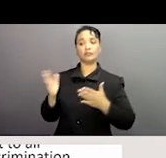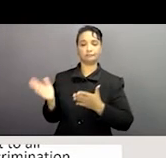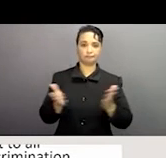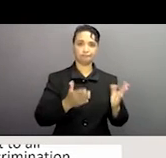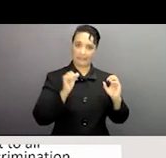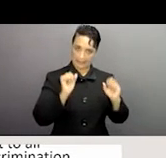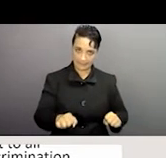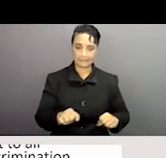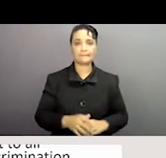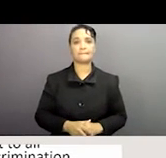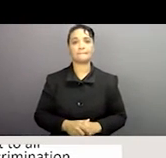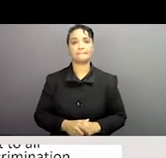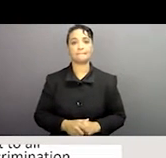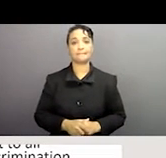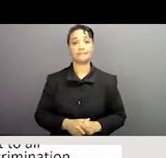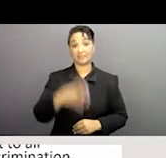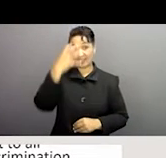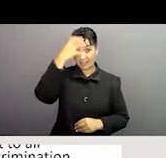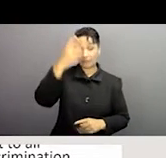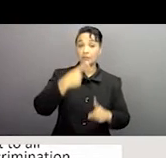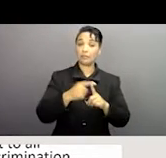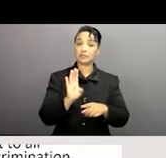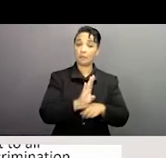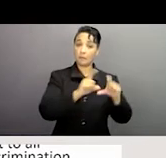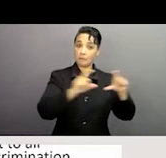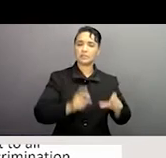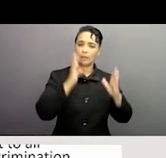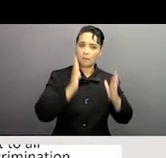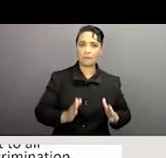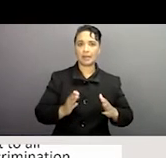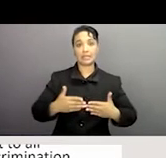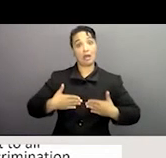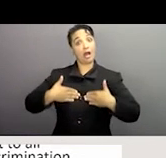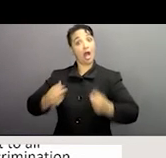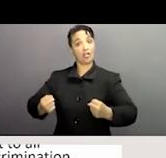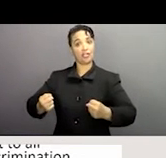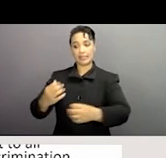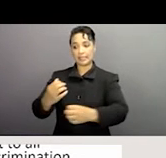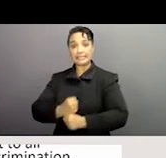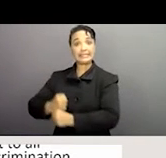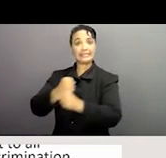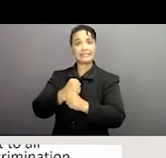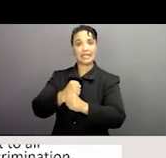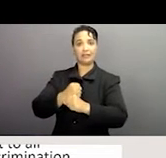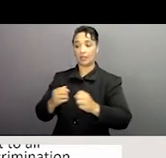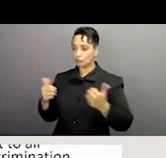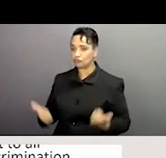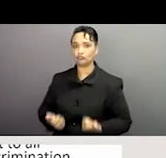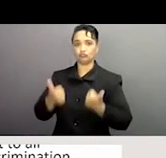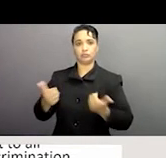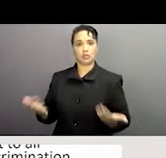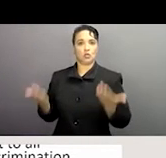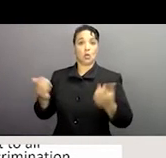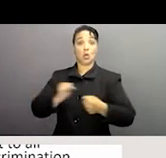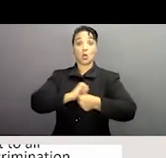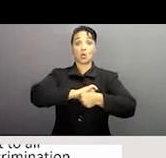quelques-uns et doivent faire plus aussi pour pouvoir améliorer la condition de travail et la sécurité afin de